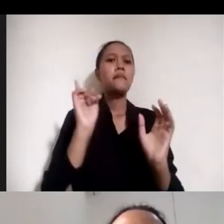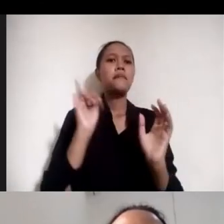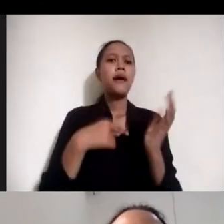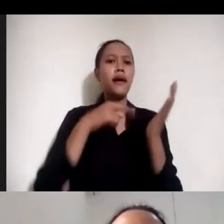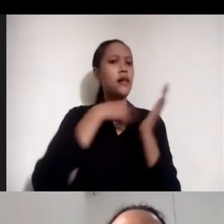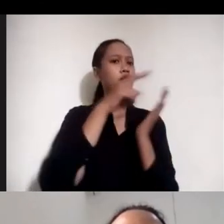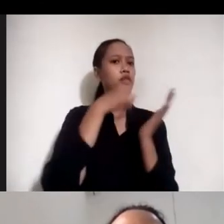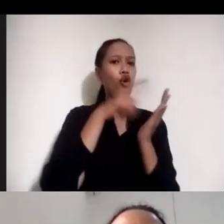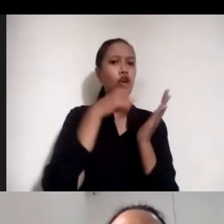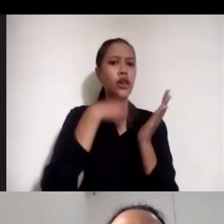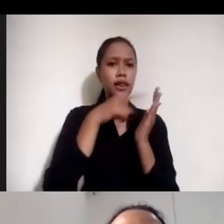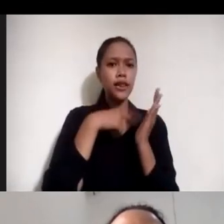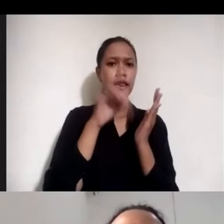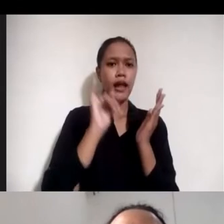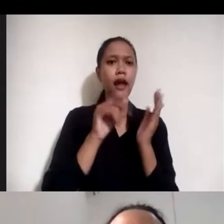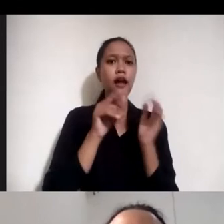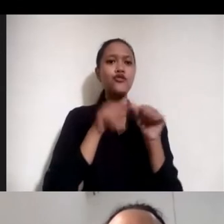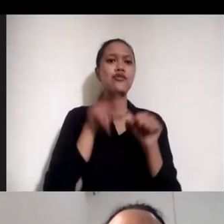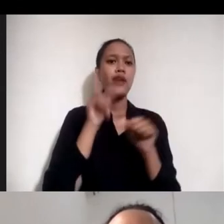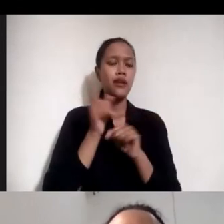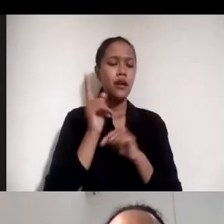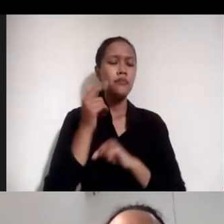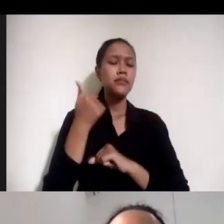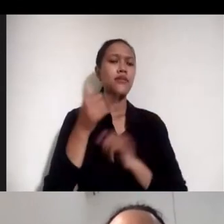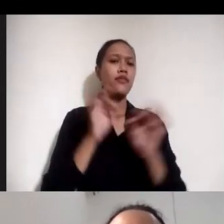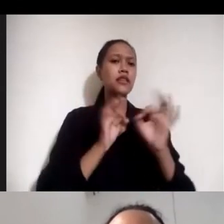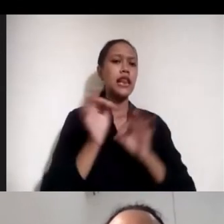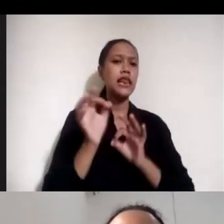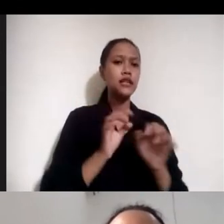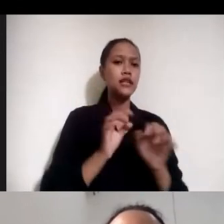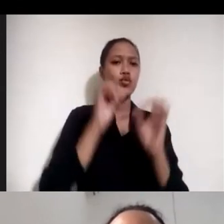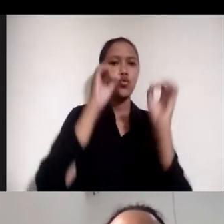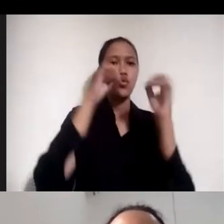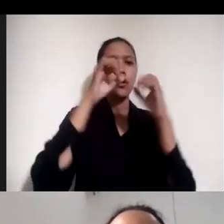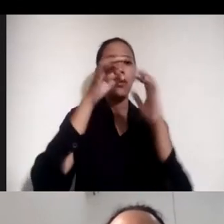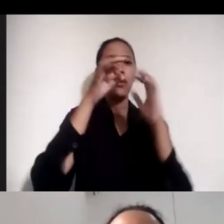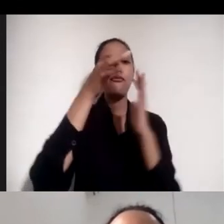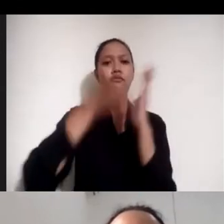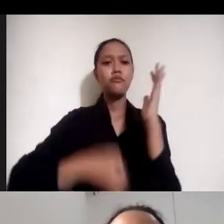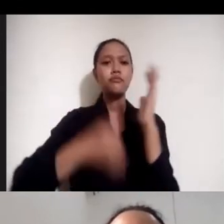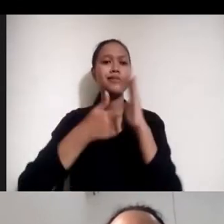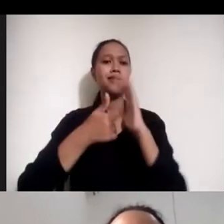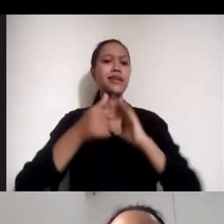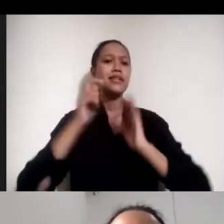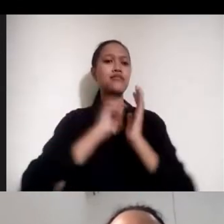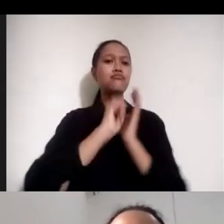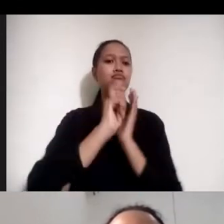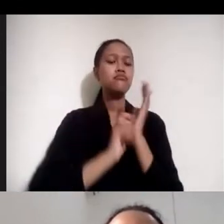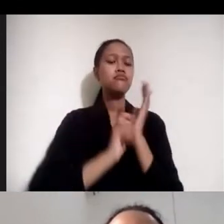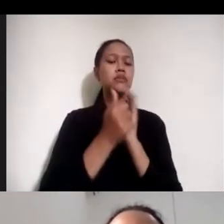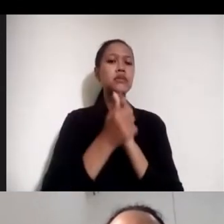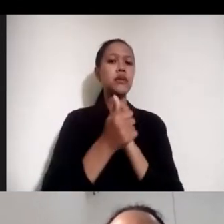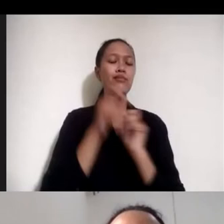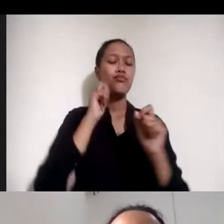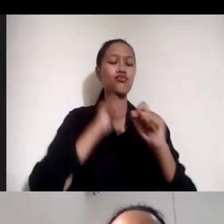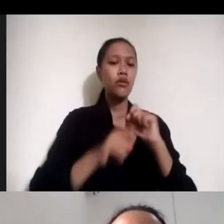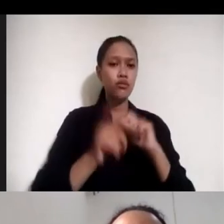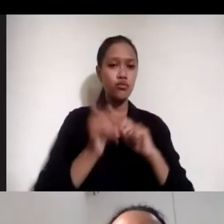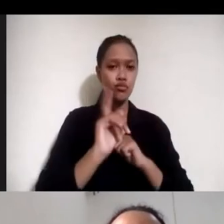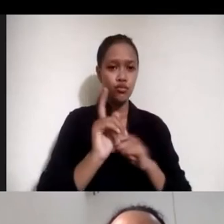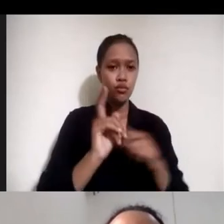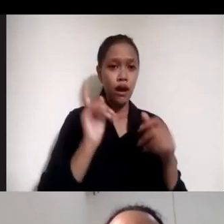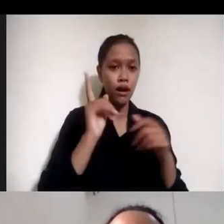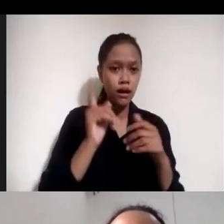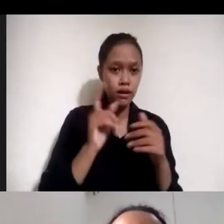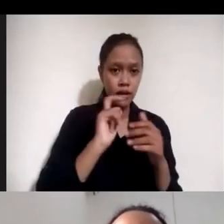fasilitas google form yang bisa diisi begitu. Ini caranya cuman bikin google form ini ada tahap-tahapannya